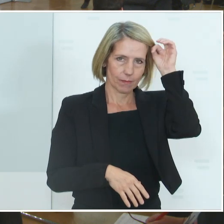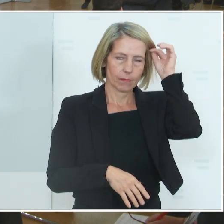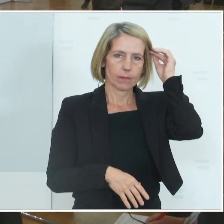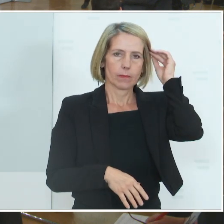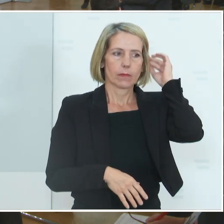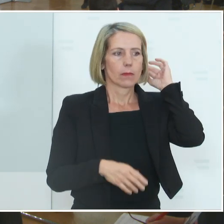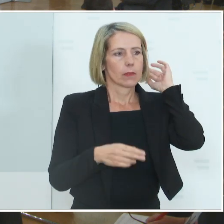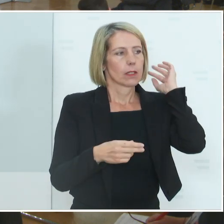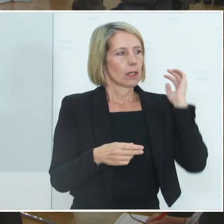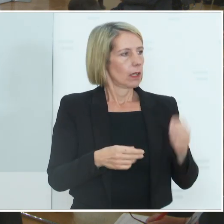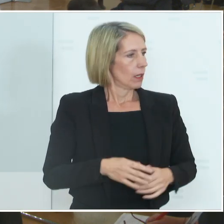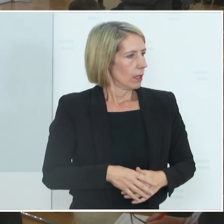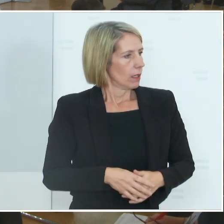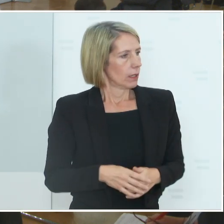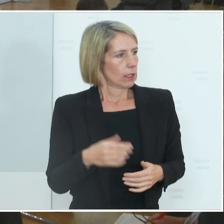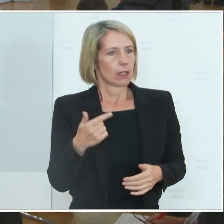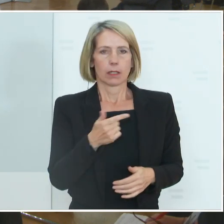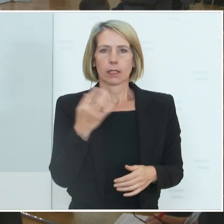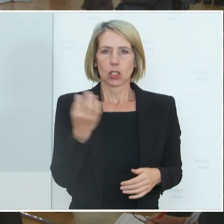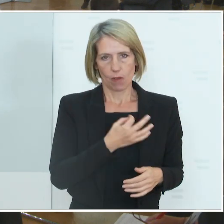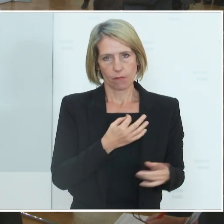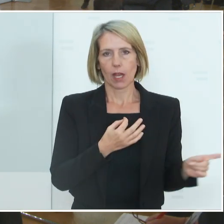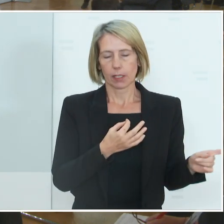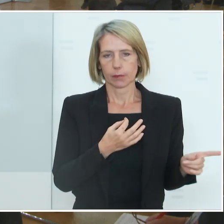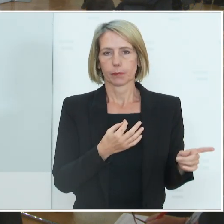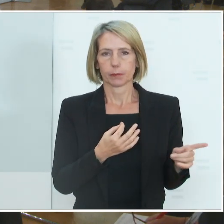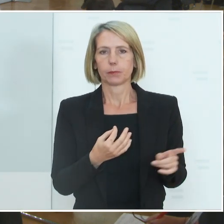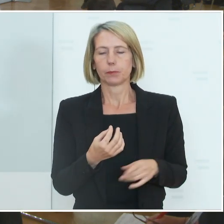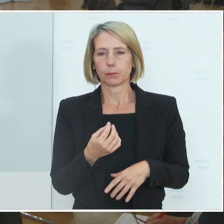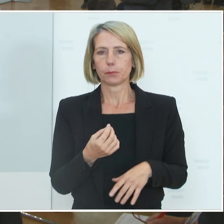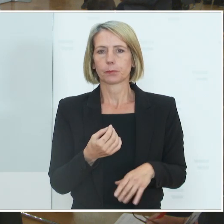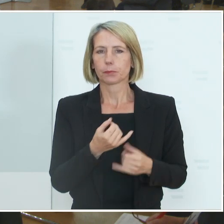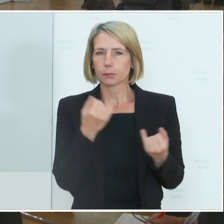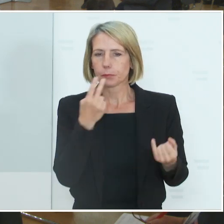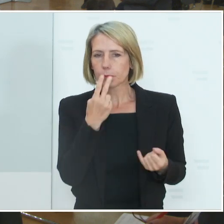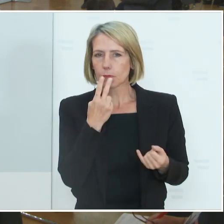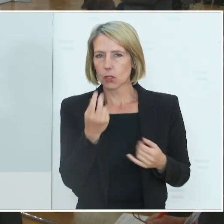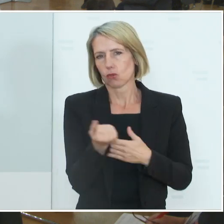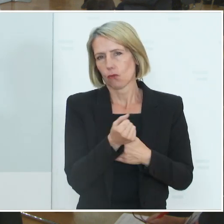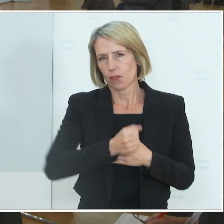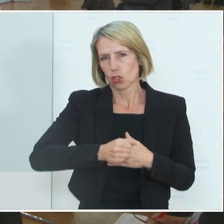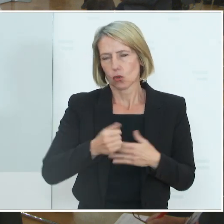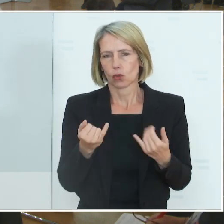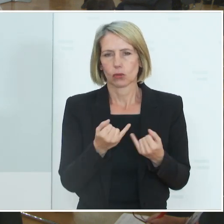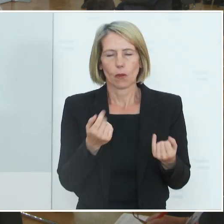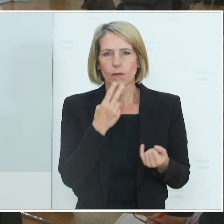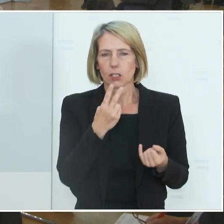Herr Haberhauer, bitte. Ich habe zwei Fragen. Die eine ist, wie schaut es aus bei Verstößen? Gibt es da Strafen, wie hoch sind die? Und die zweite Frage